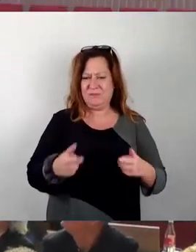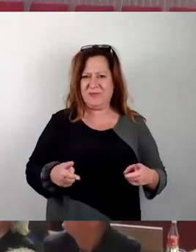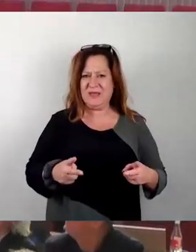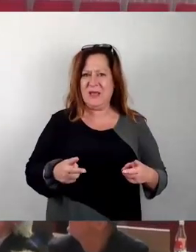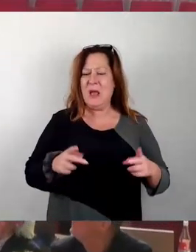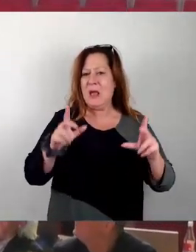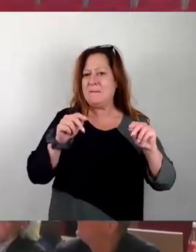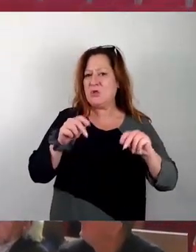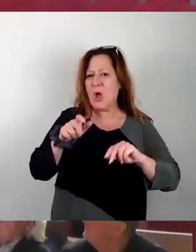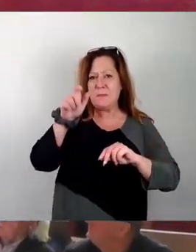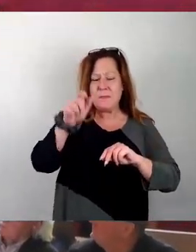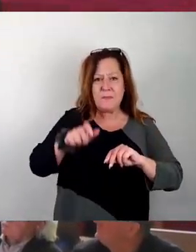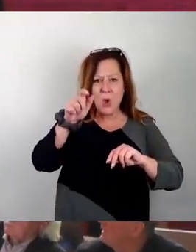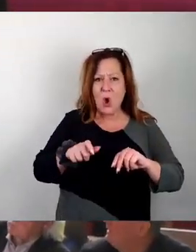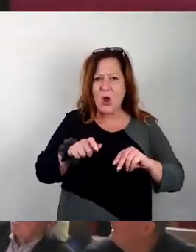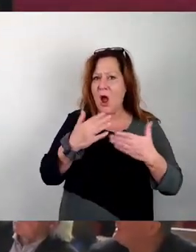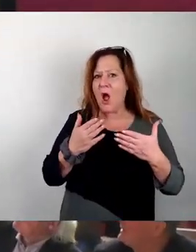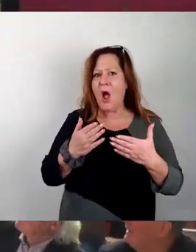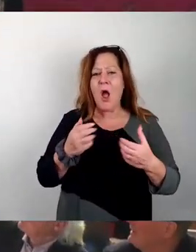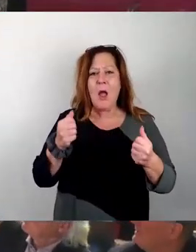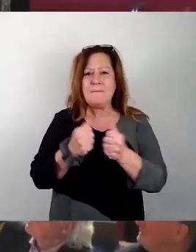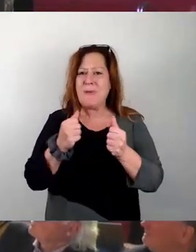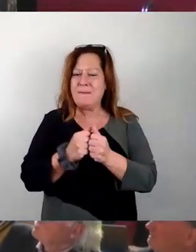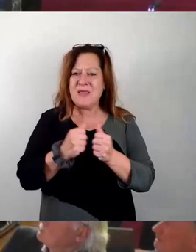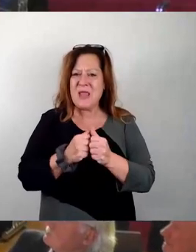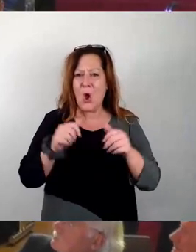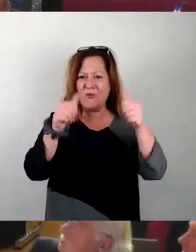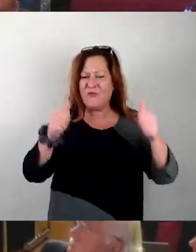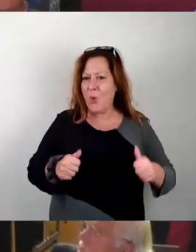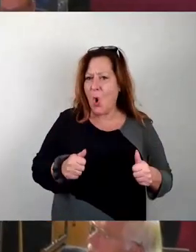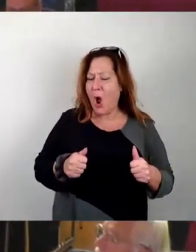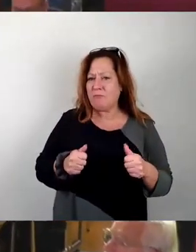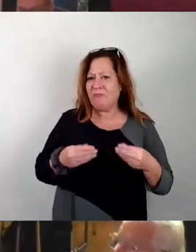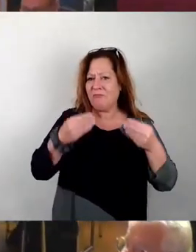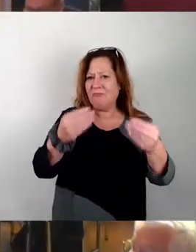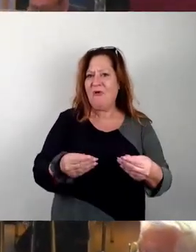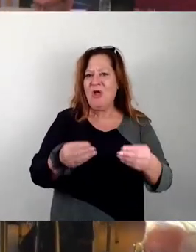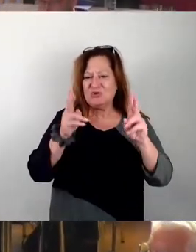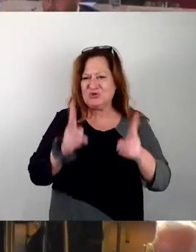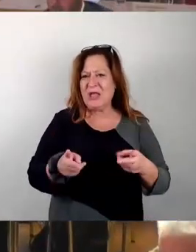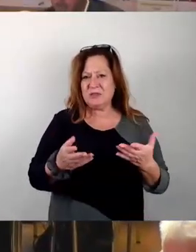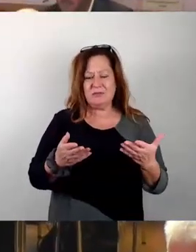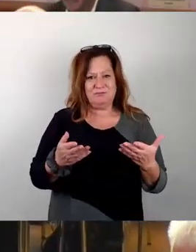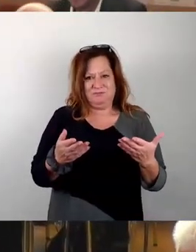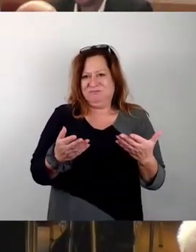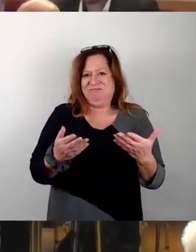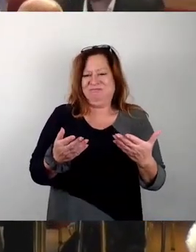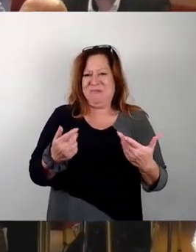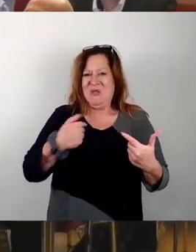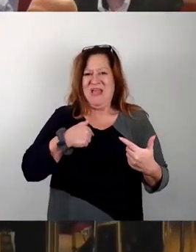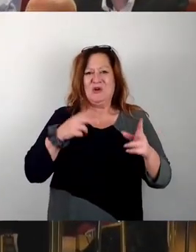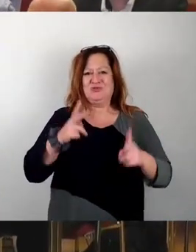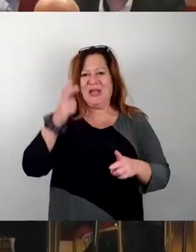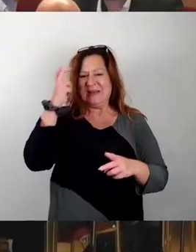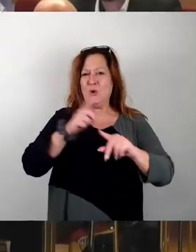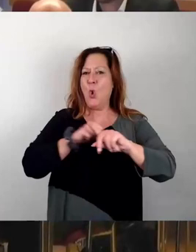erklären, der seine Unterlagen in Papierform einreichen muss, weil die Stadt nicht digitalisiert ist. Warum wir Stadträte wiederum ohne Digitalisierung nicht mehr arbeiten